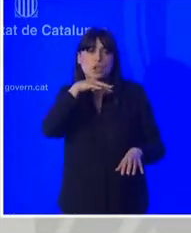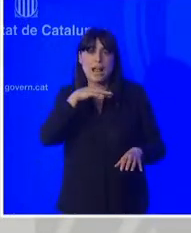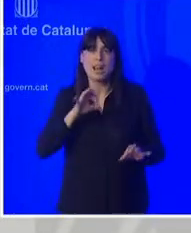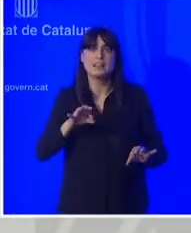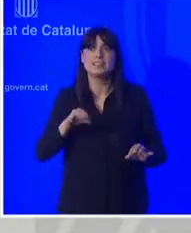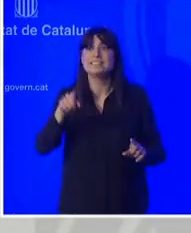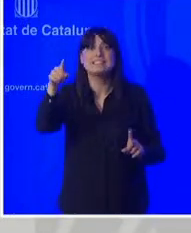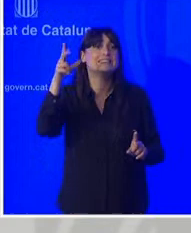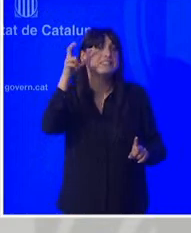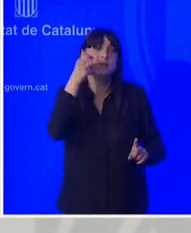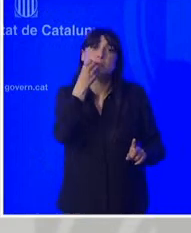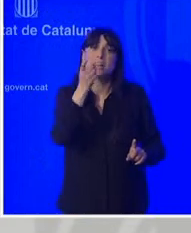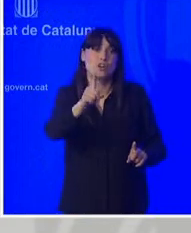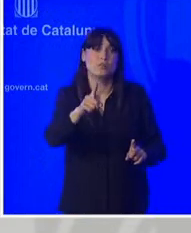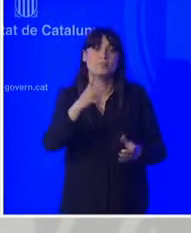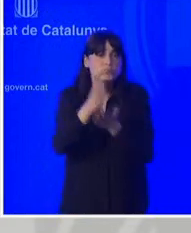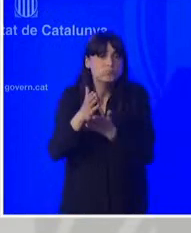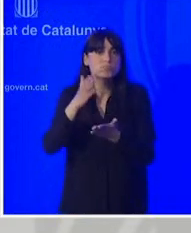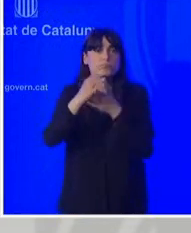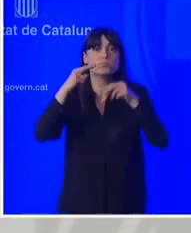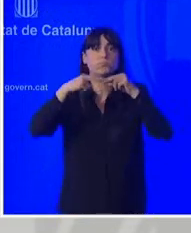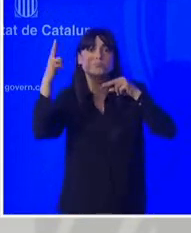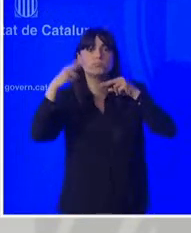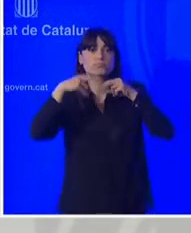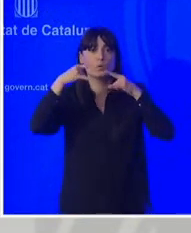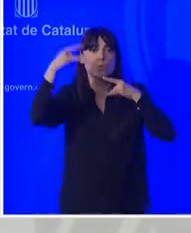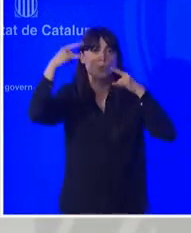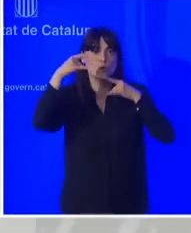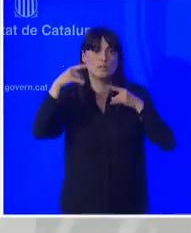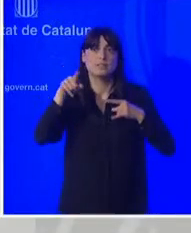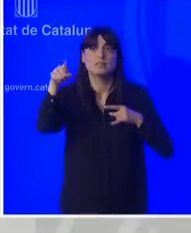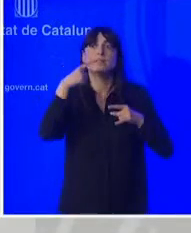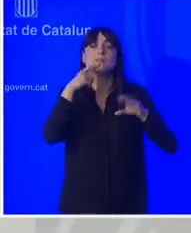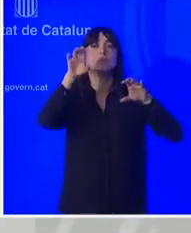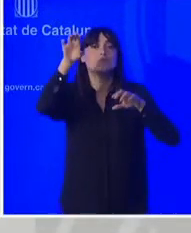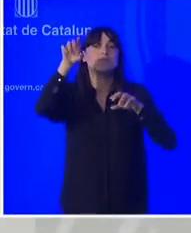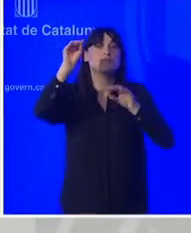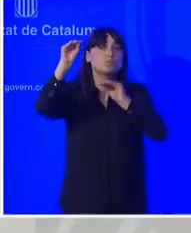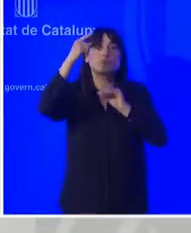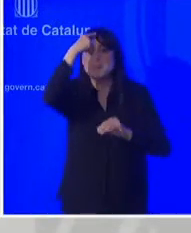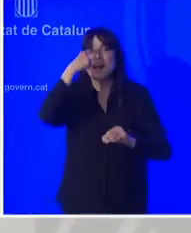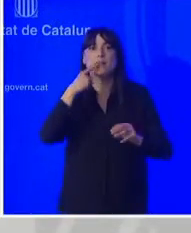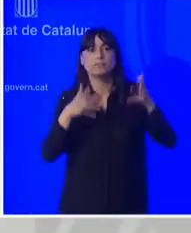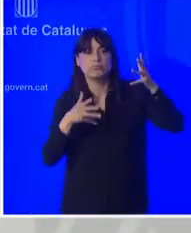és que el perdo se'n perd la connexió és ell?